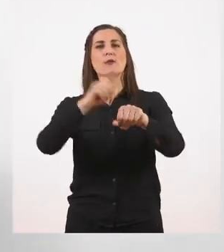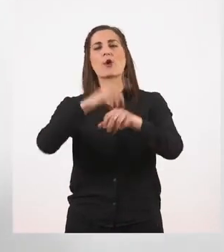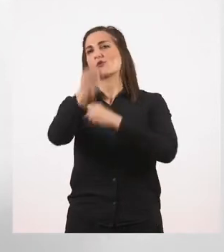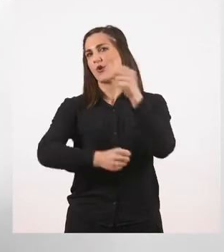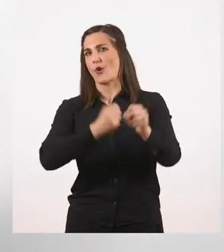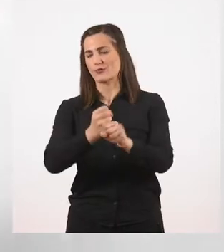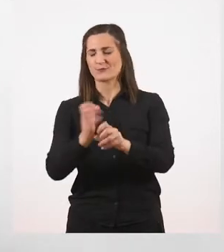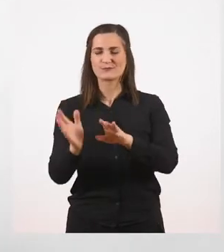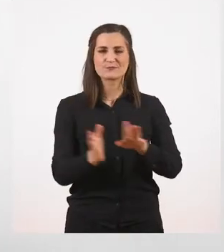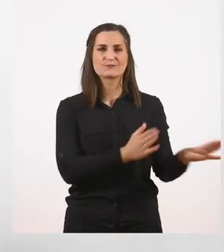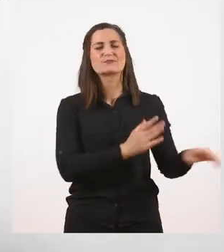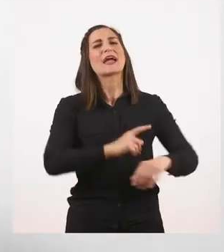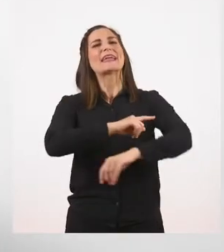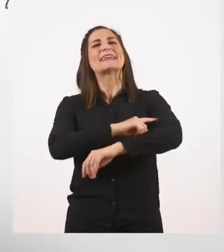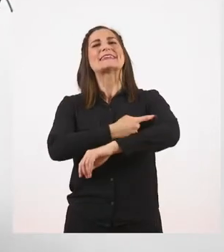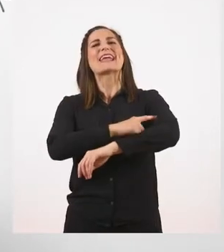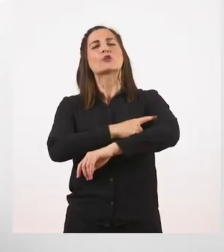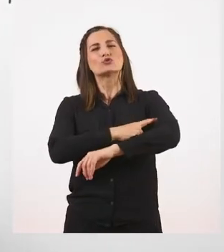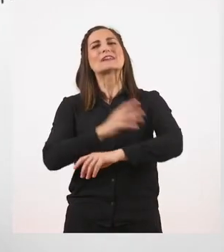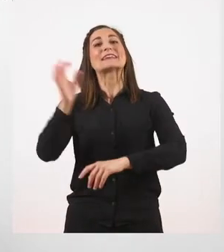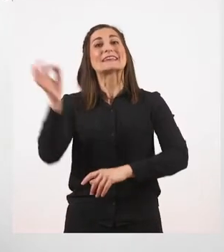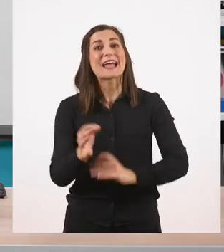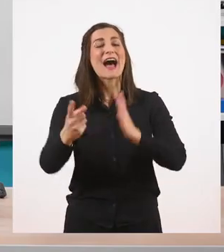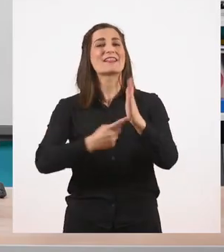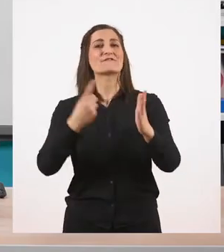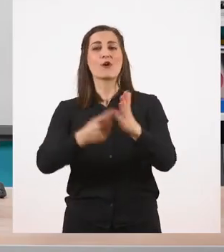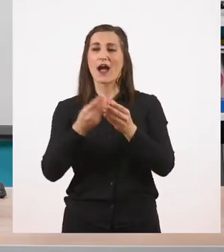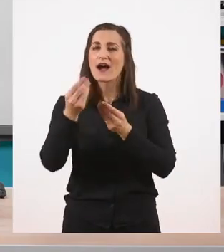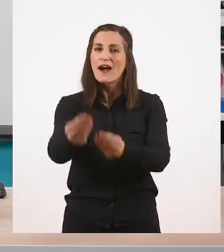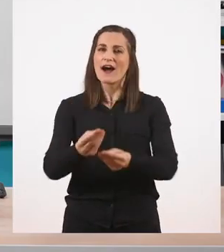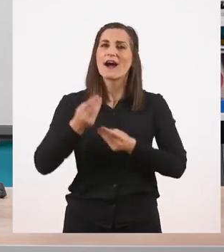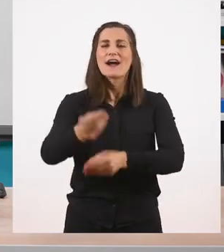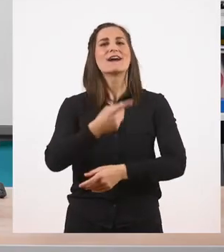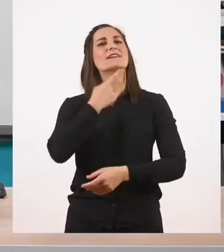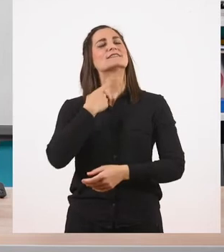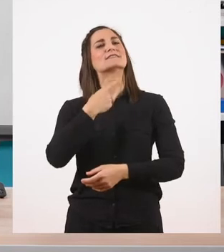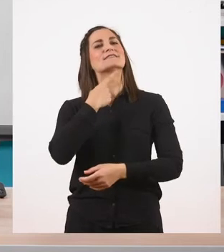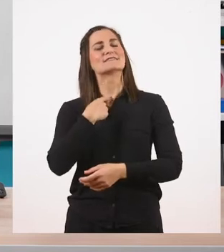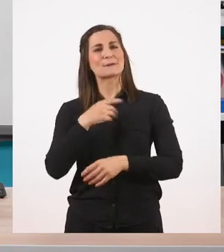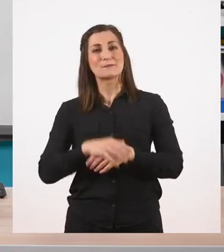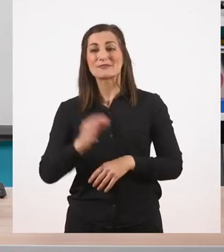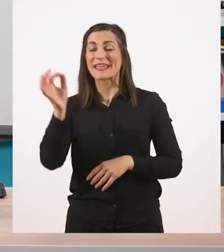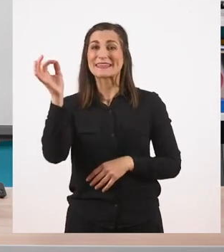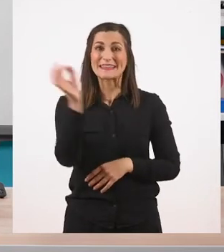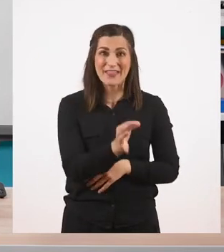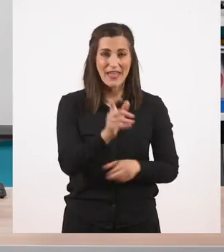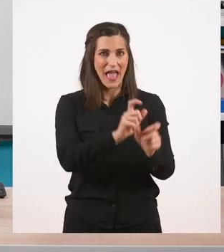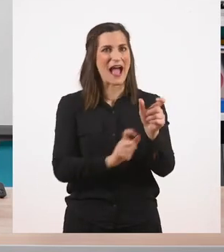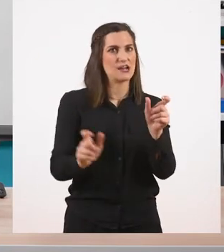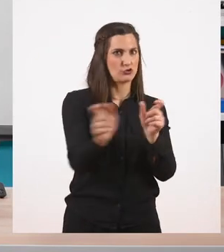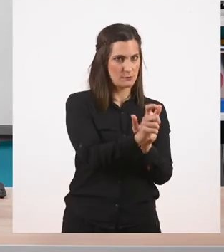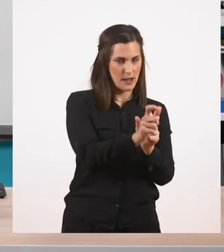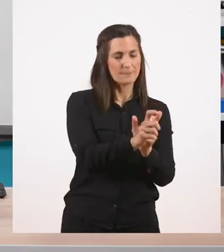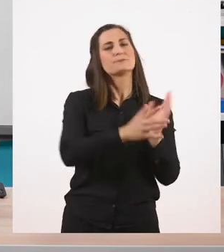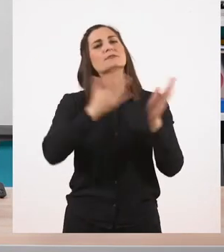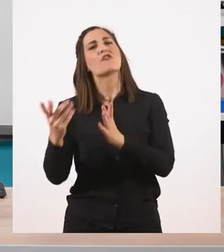Ο γιατρός του έφερνε κάθε φορά ζαχαρωτά. Έχουμε εδώ την αντωνυμία κάθε και το